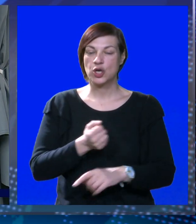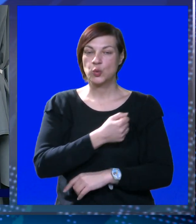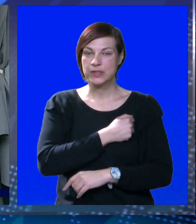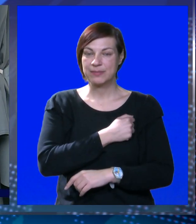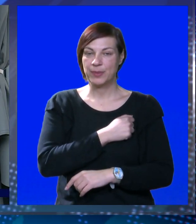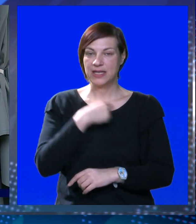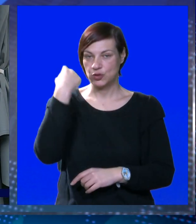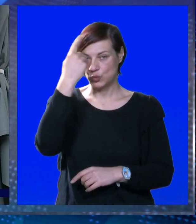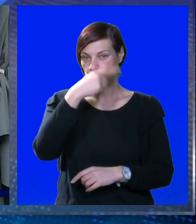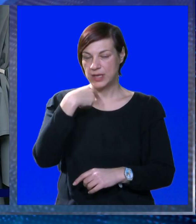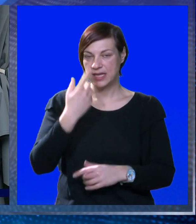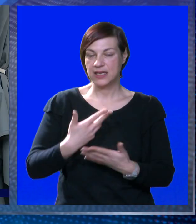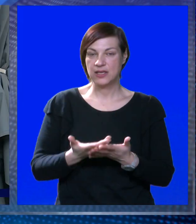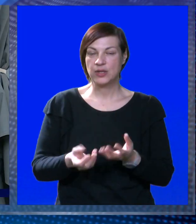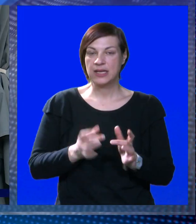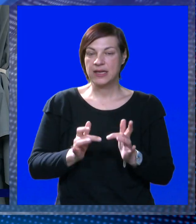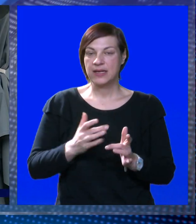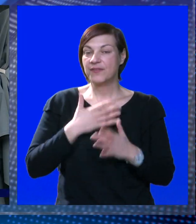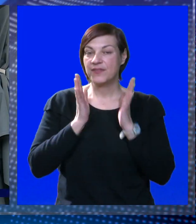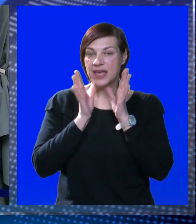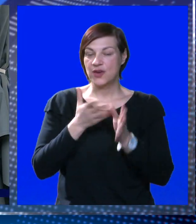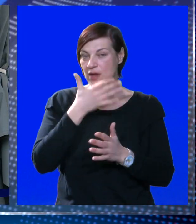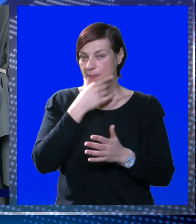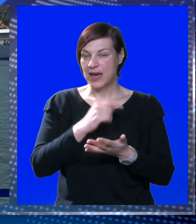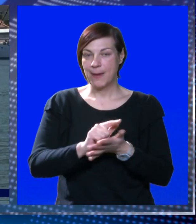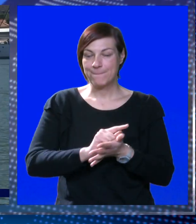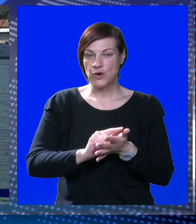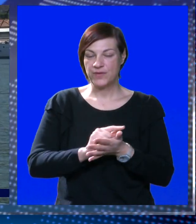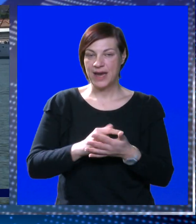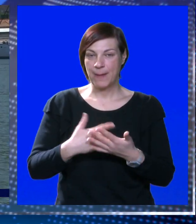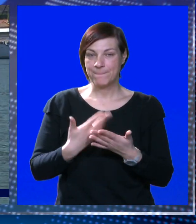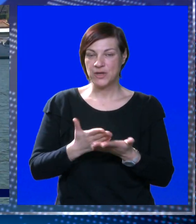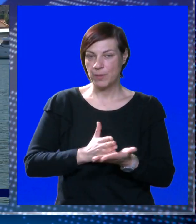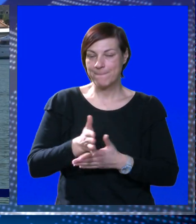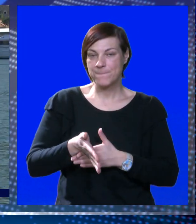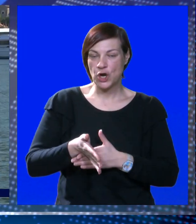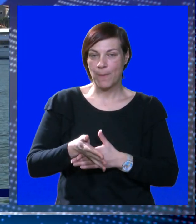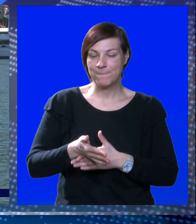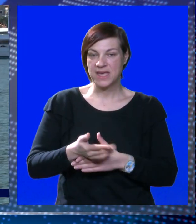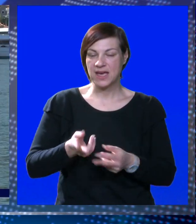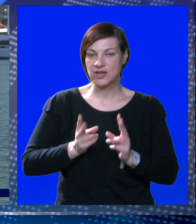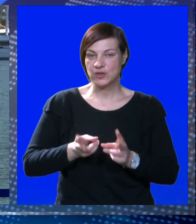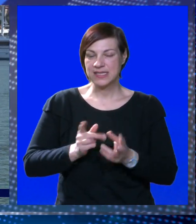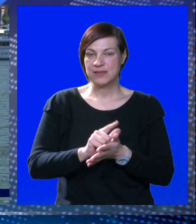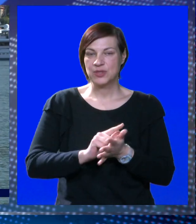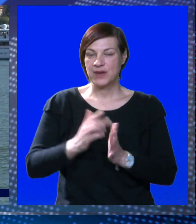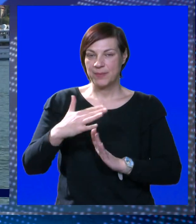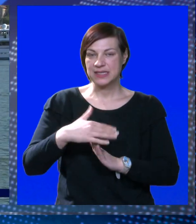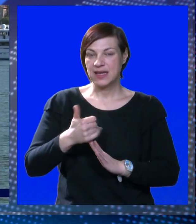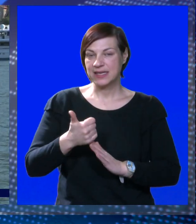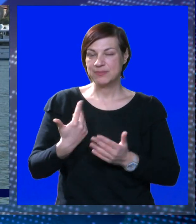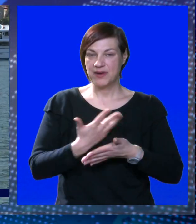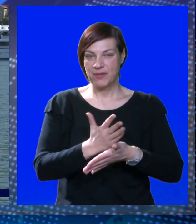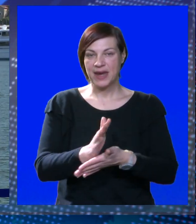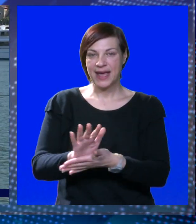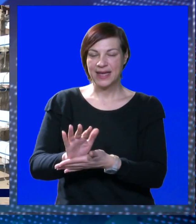U nedjelju će se ono držati, vjerujemo, lijepom vremenu i konačnom, da tako rećem, probijanju onog zimskog perioda stanke